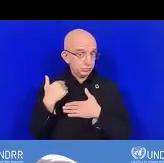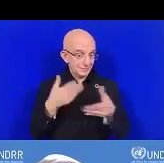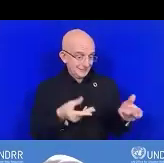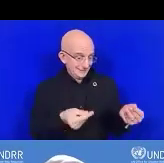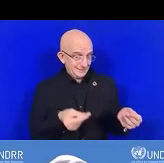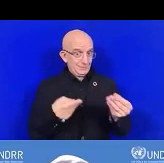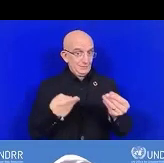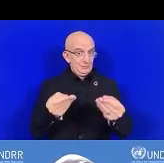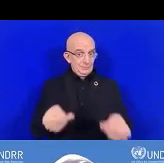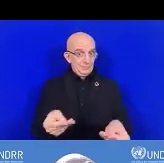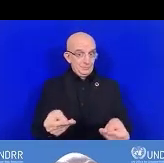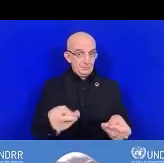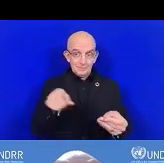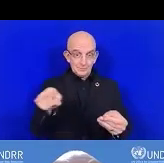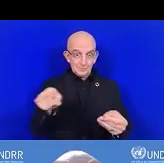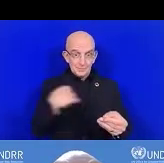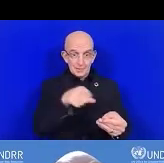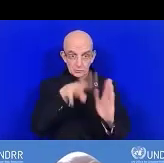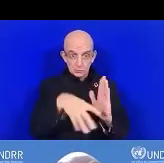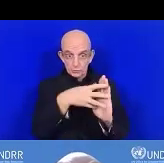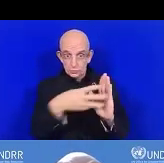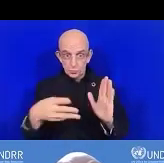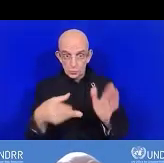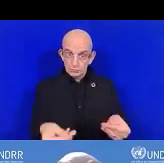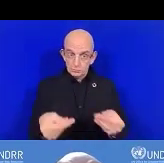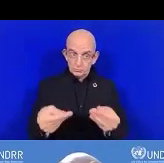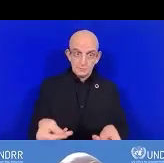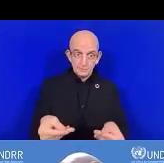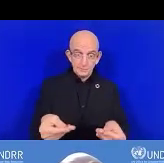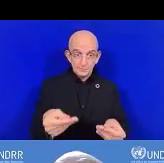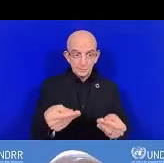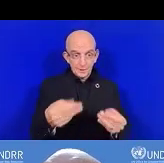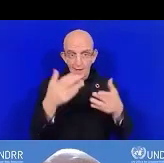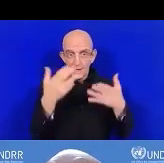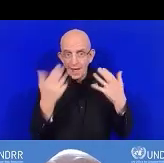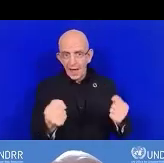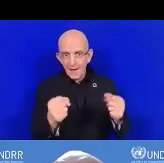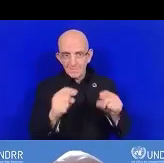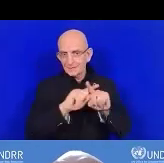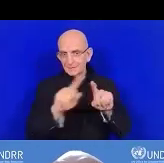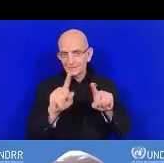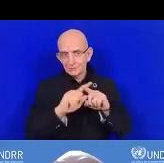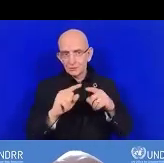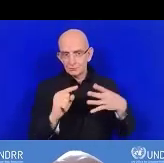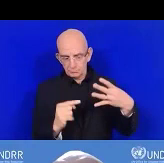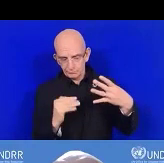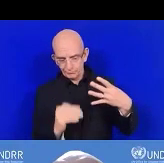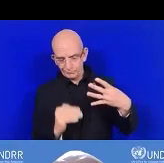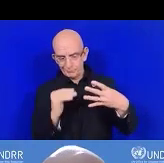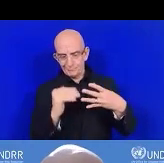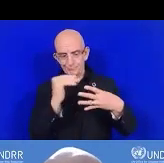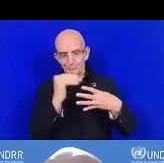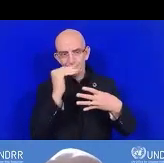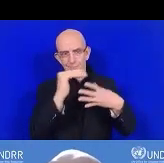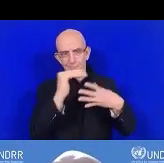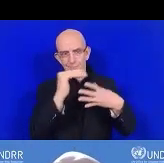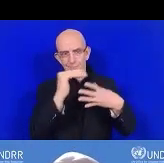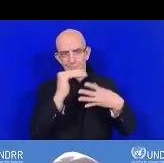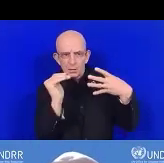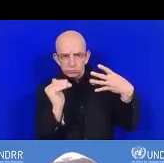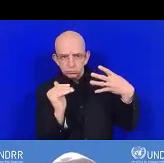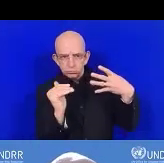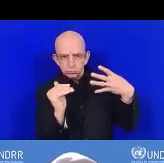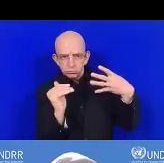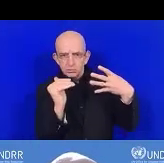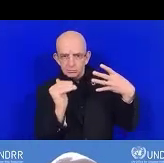score. Parce que les différents groupes auront des différents notes. Voilà pourquoi il est important d'avoir ce dialogue